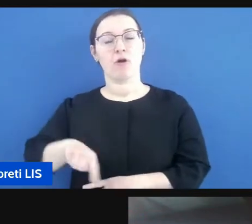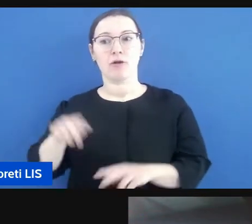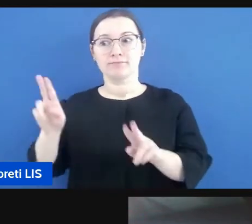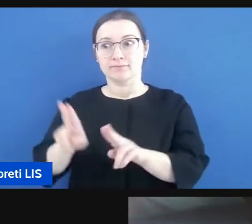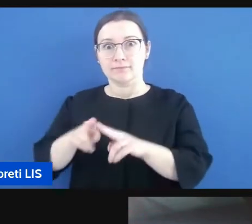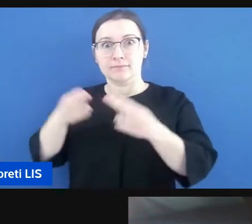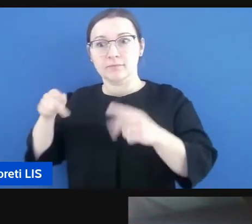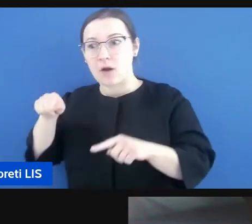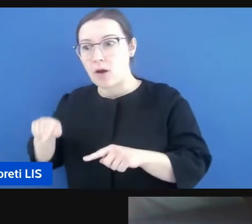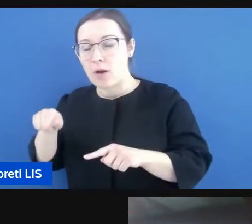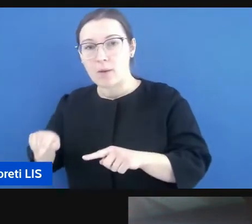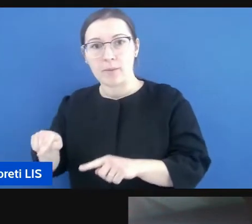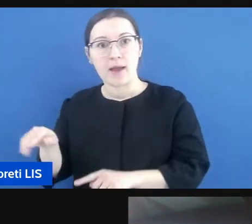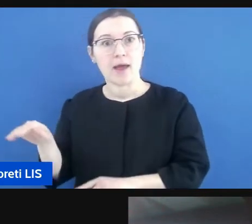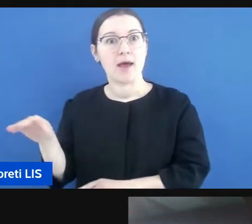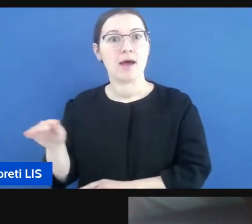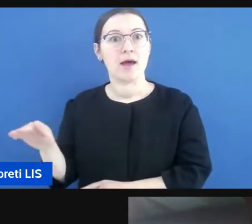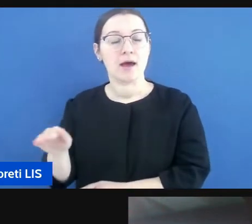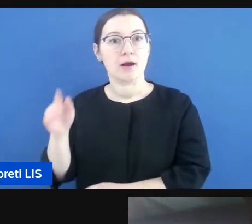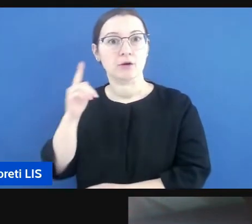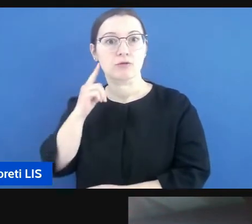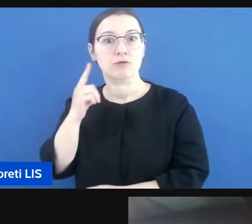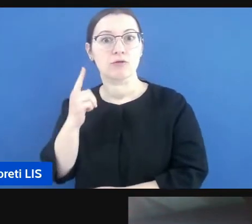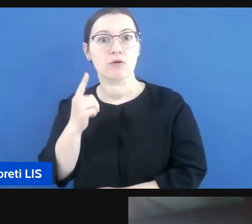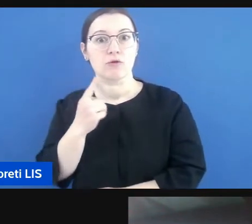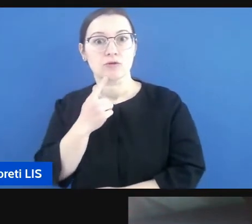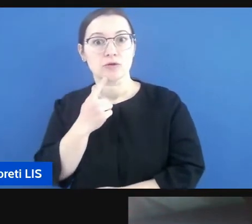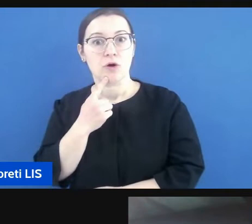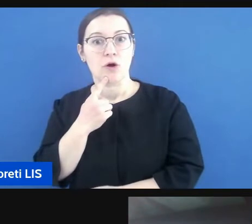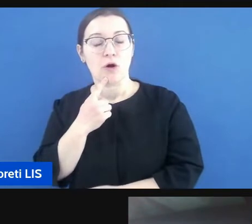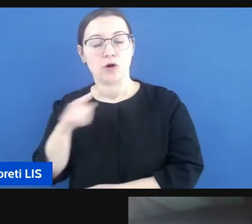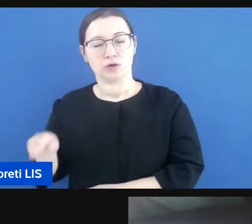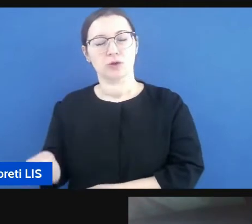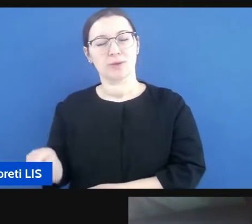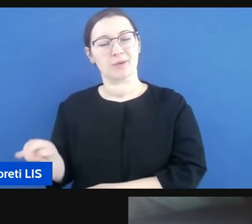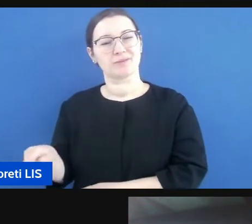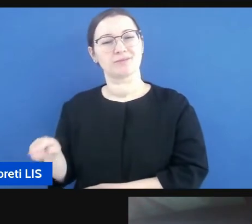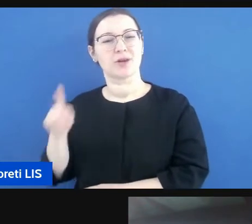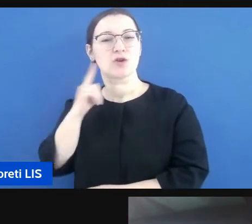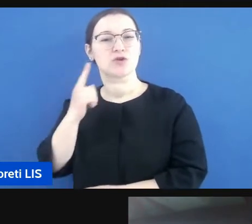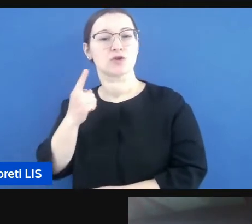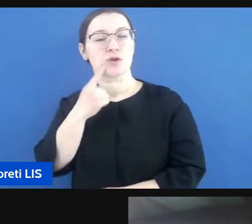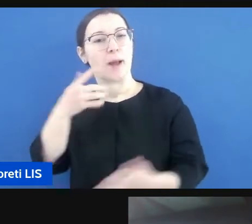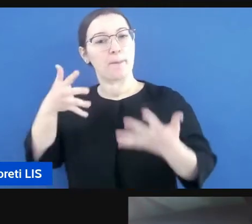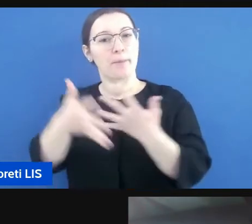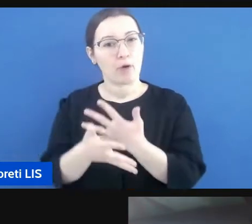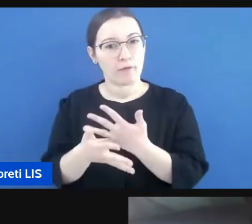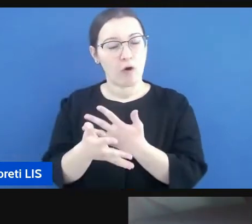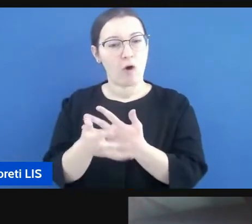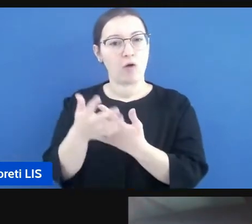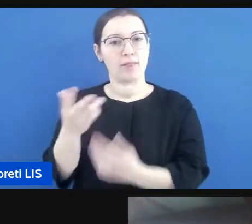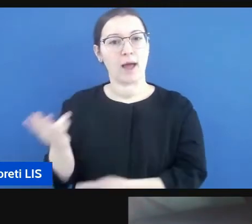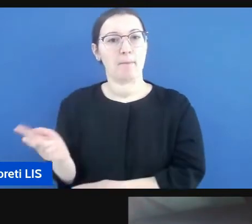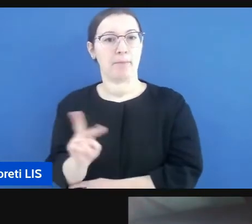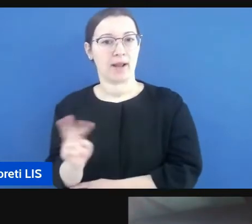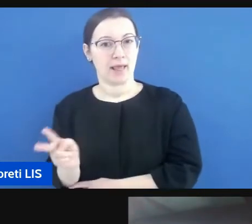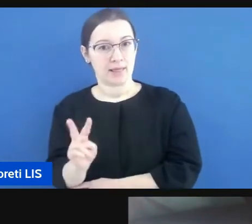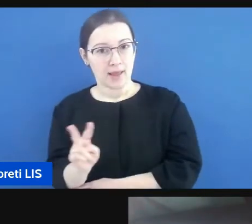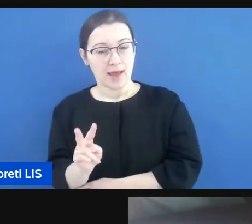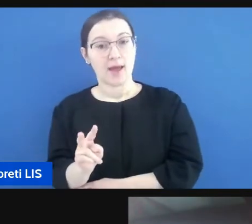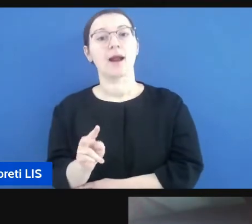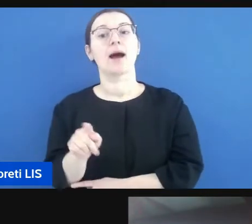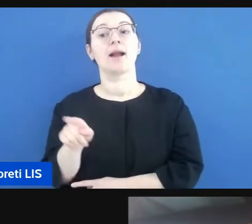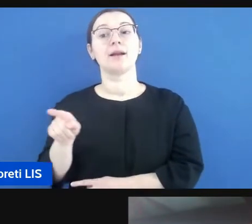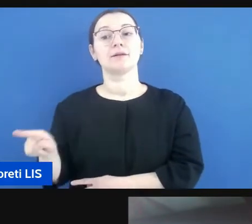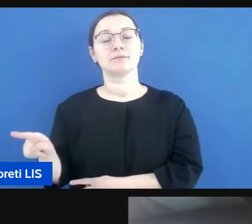diciamo così la sordità Abram ha una sordità profonda bilaterale a circa tre anni e mezzo